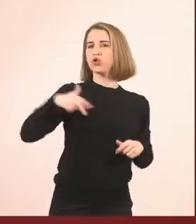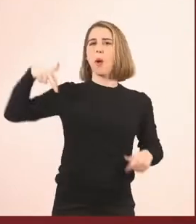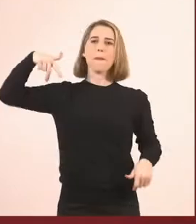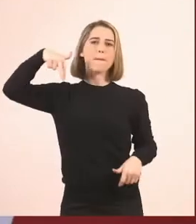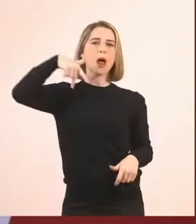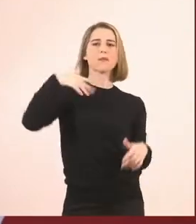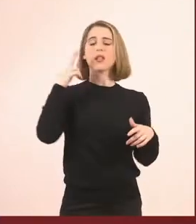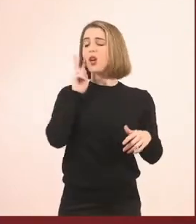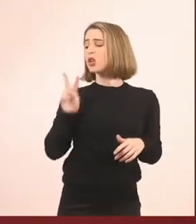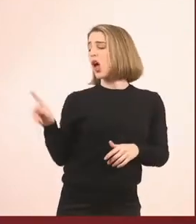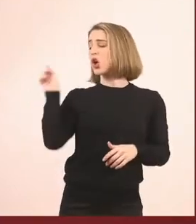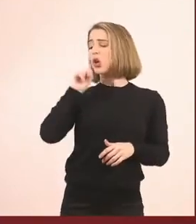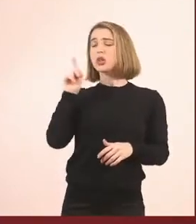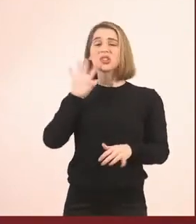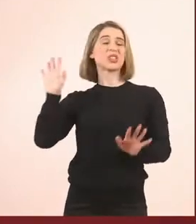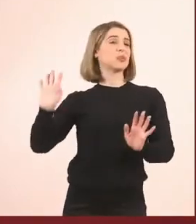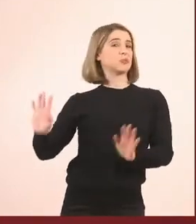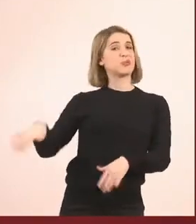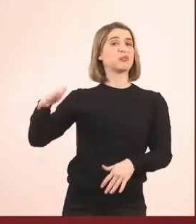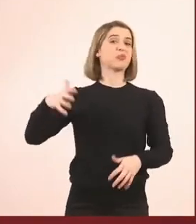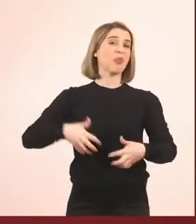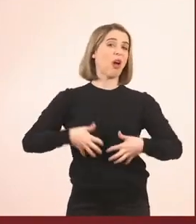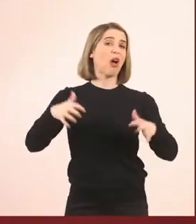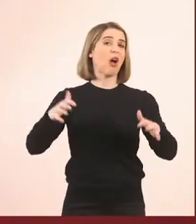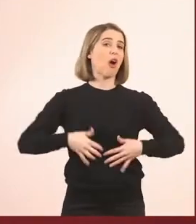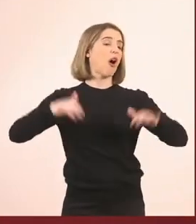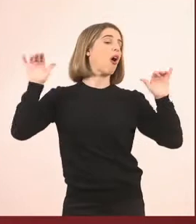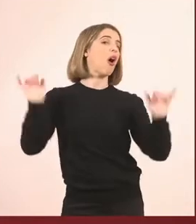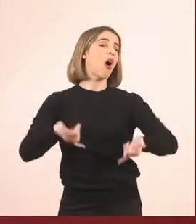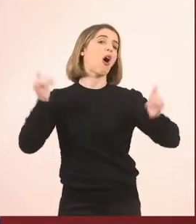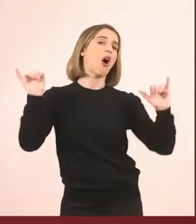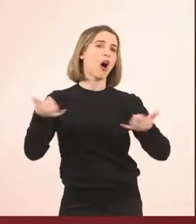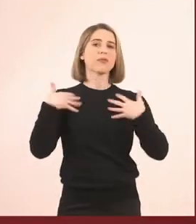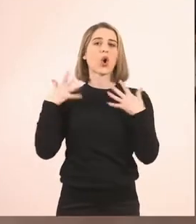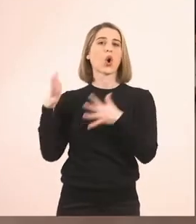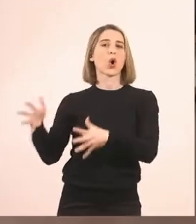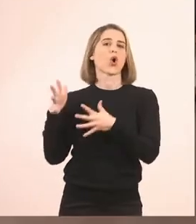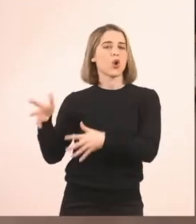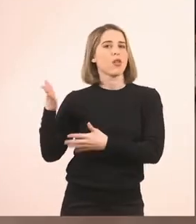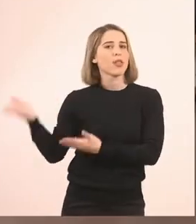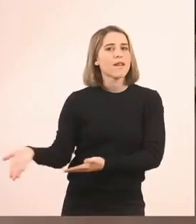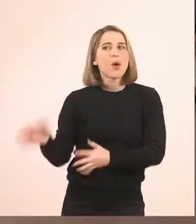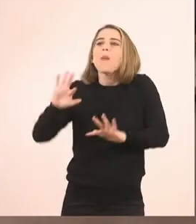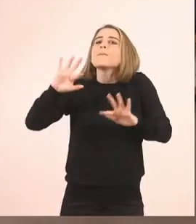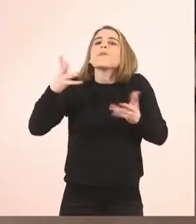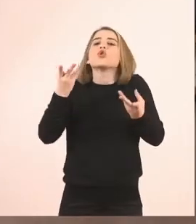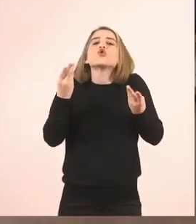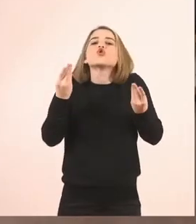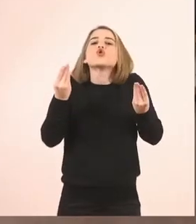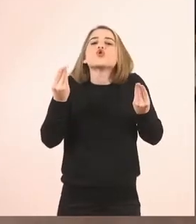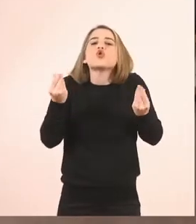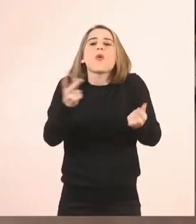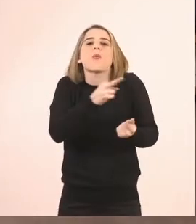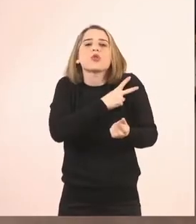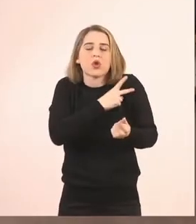το κοριτσάκι μπροστά και γελάνε επιδεικτικά. Πολλές φορές, επειδή βλέπουμε